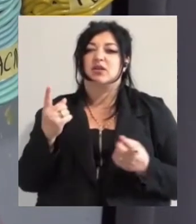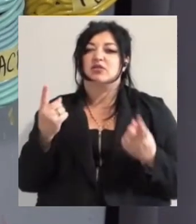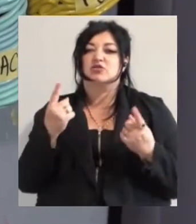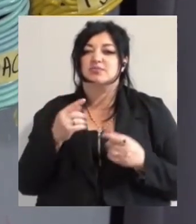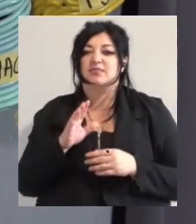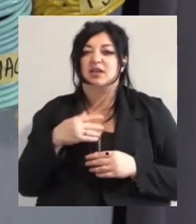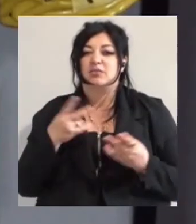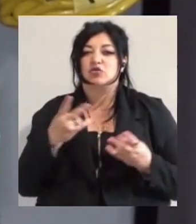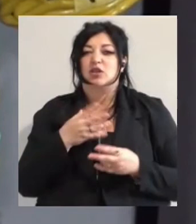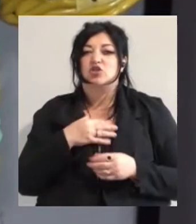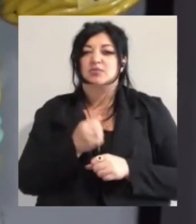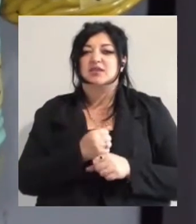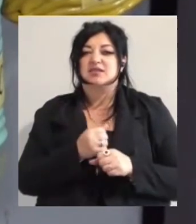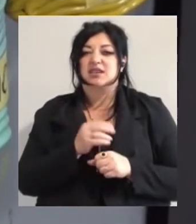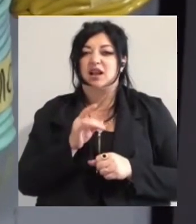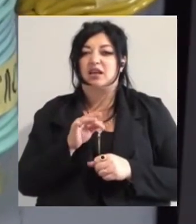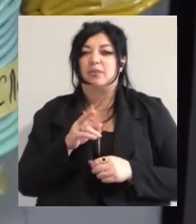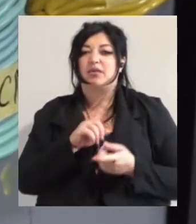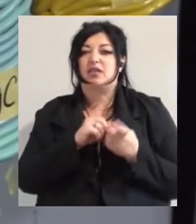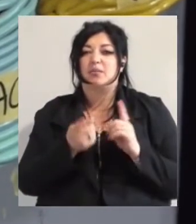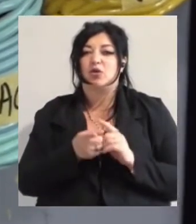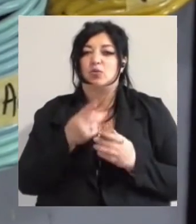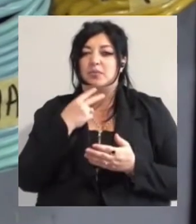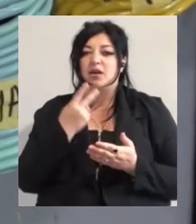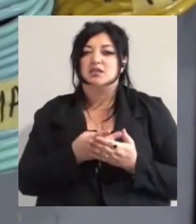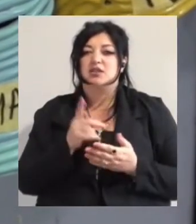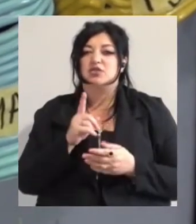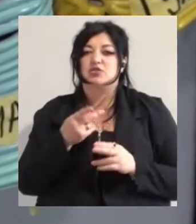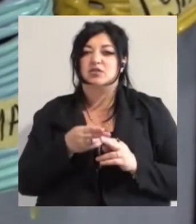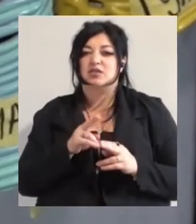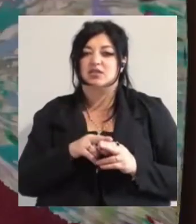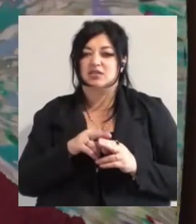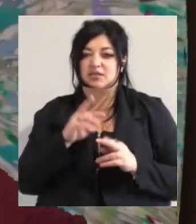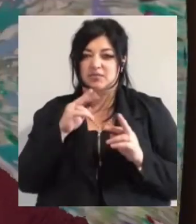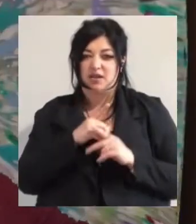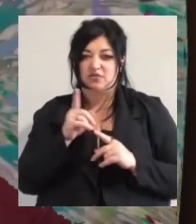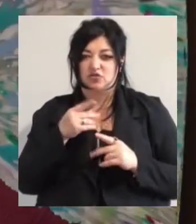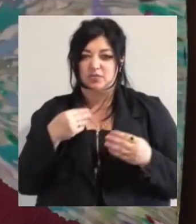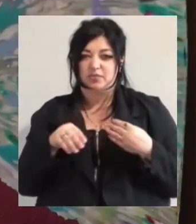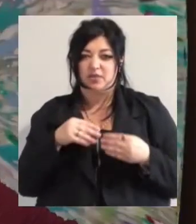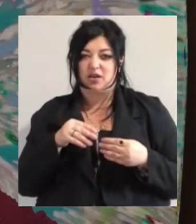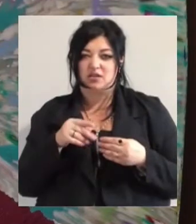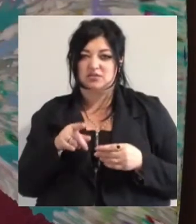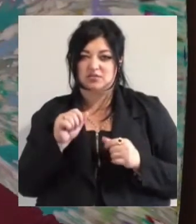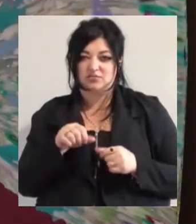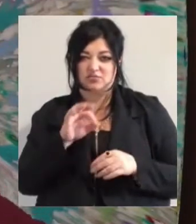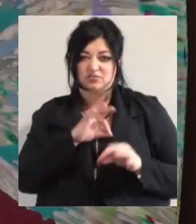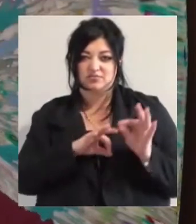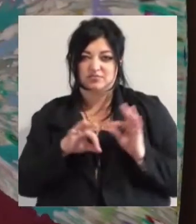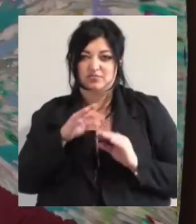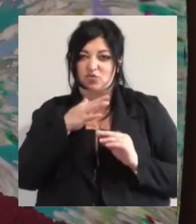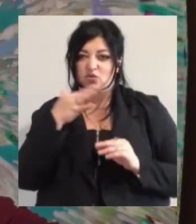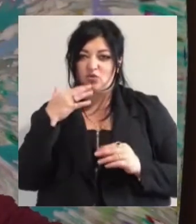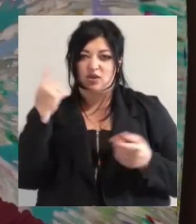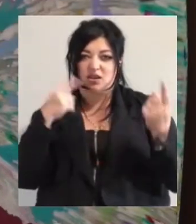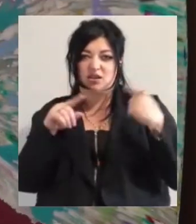изделиями, наоборот, показати, що це унікально, що цей пластик драгоценний. У нас може ночі прийти ідея, і в общу групу